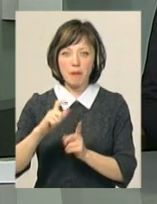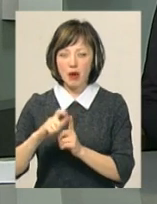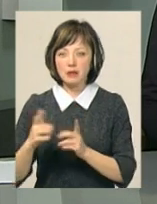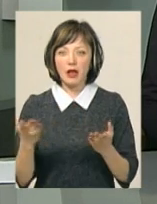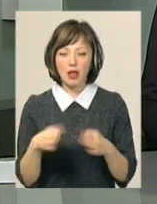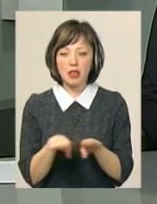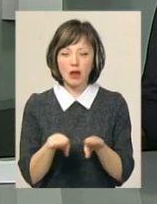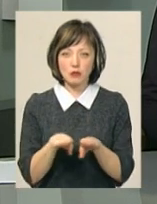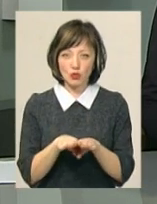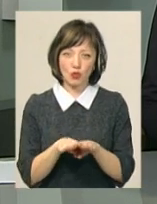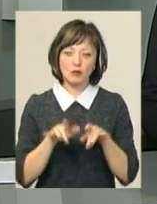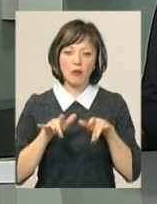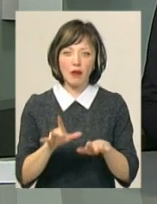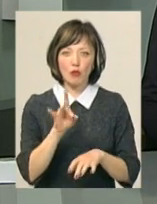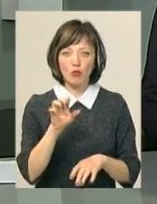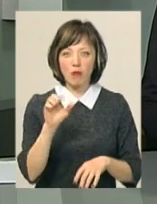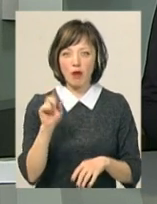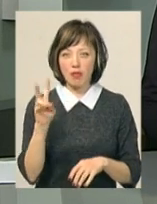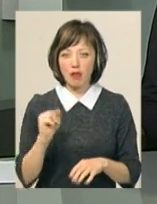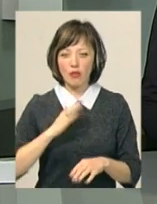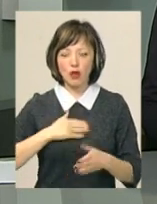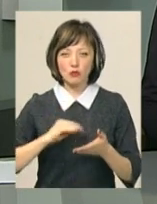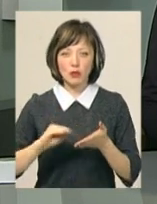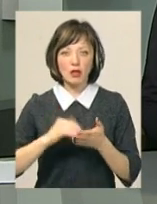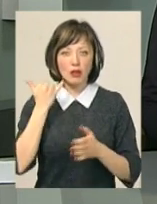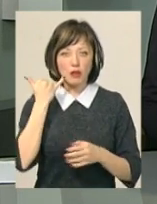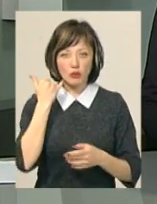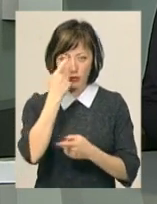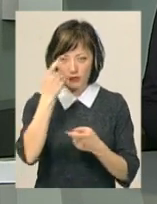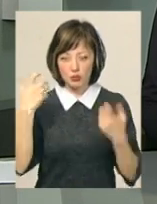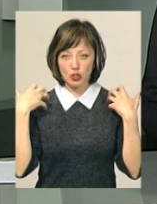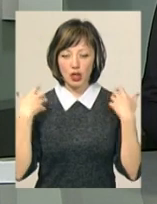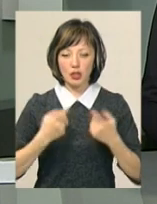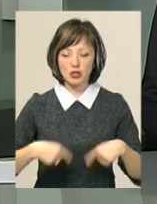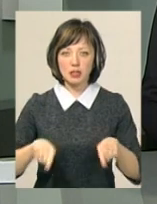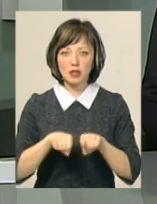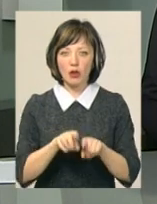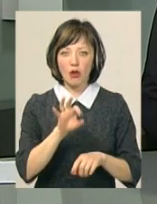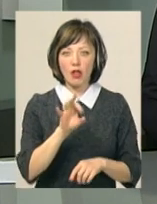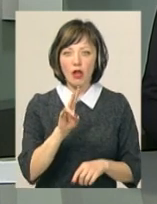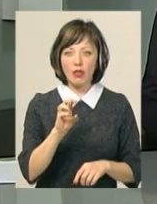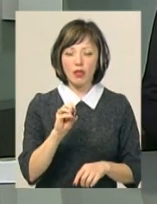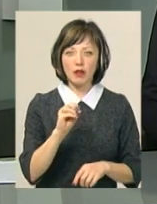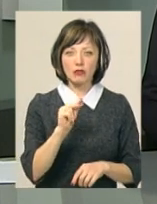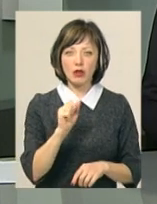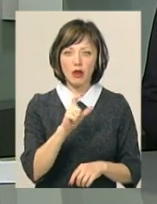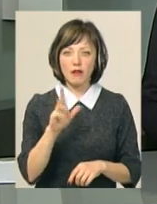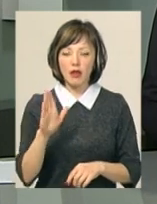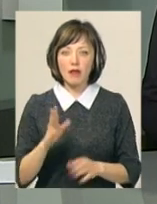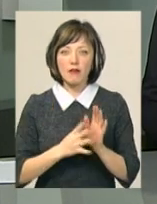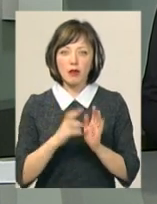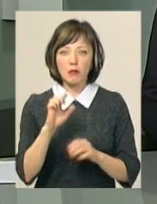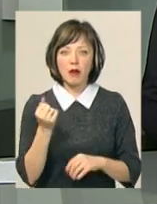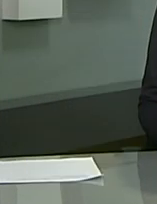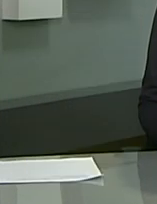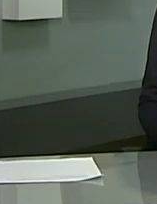які начебто проходять у справі Рубана. Про це нашим журналістам телефоном повідомив начальник частини Олег Нечаєв. 9 березня інтернет-видання